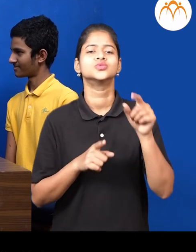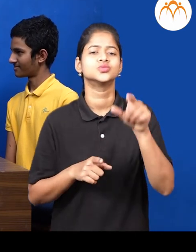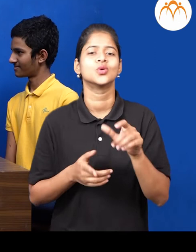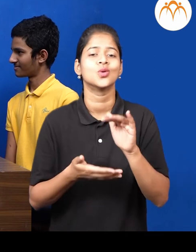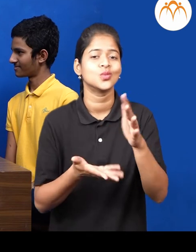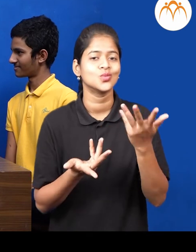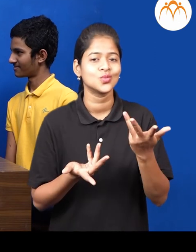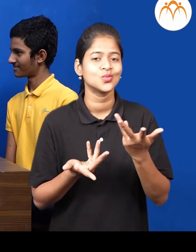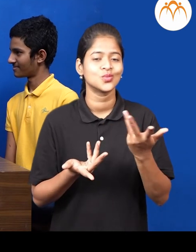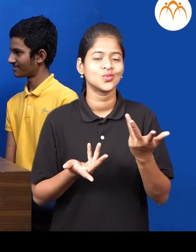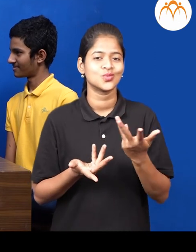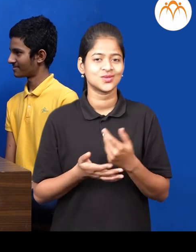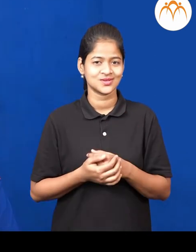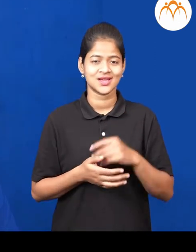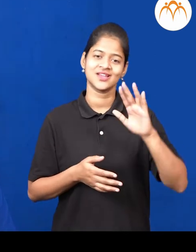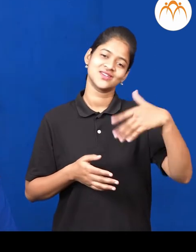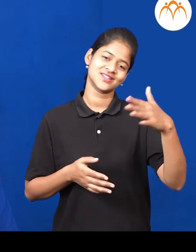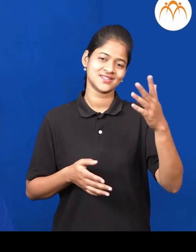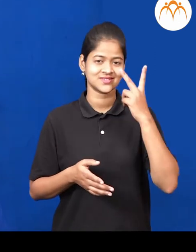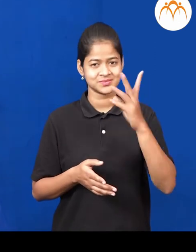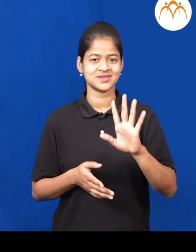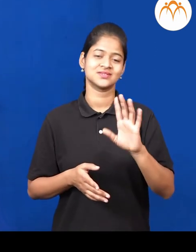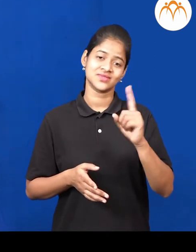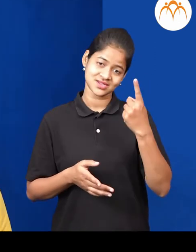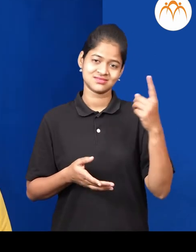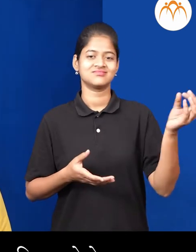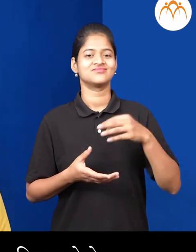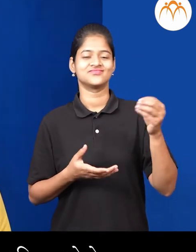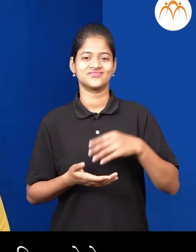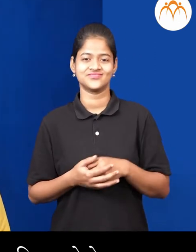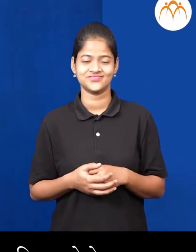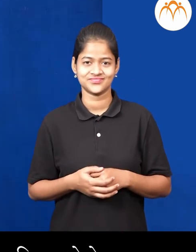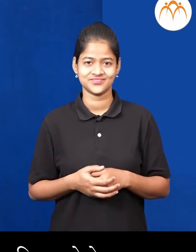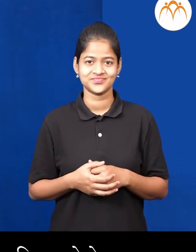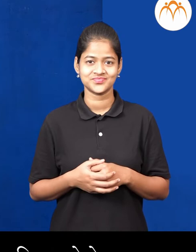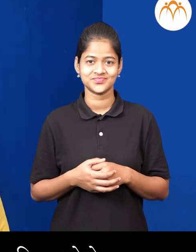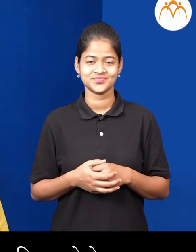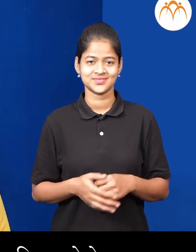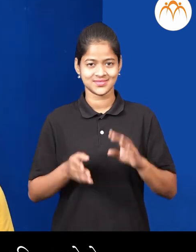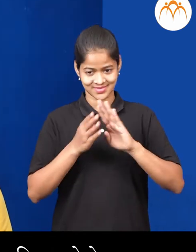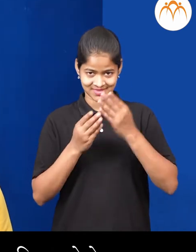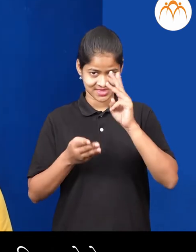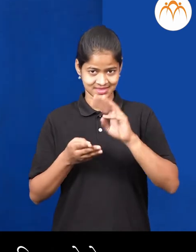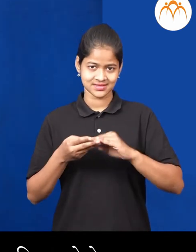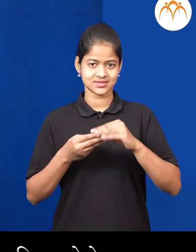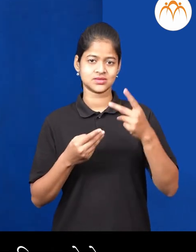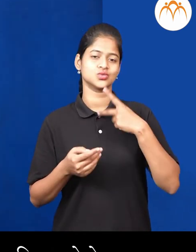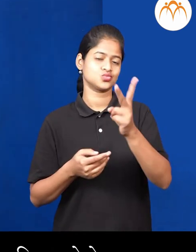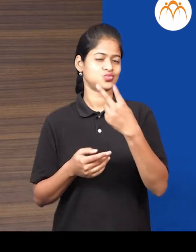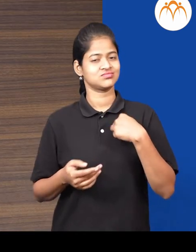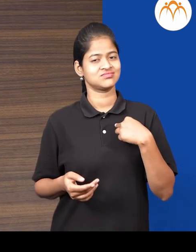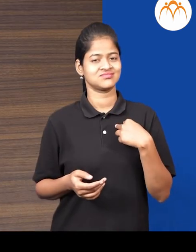आदी खेल उनतर बगा चालेल ना हो चालेल आई तीन चिठ्ठ्या ना ममी दोन चिठ्ठ्या गेतो